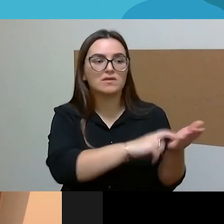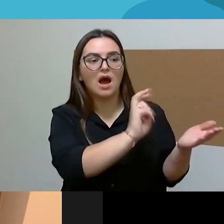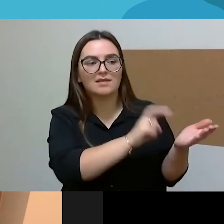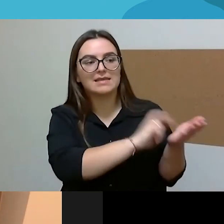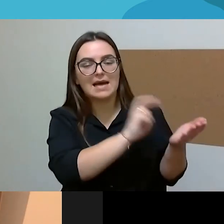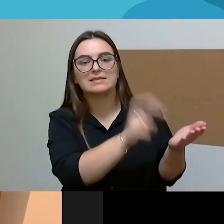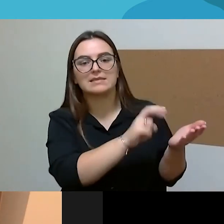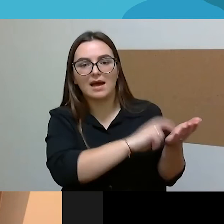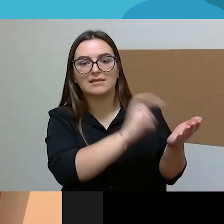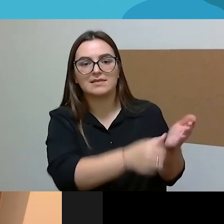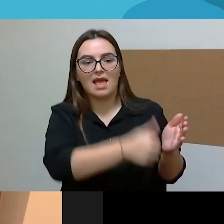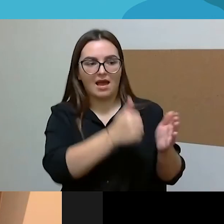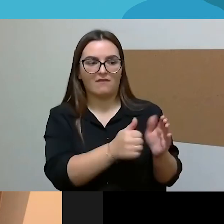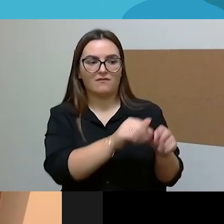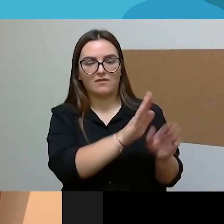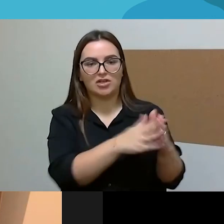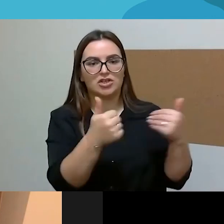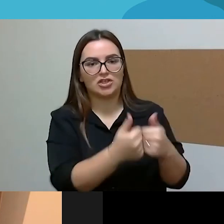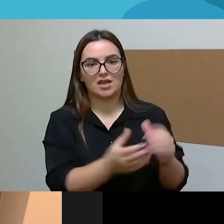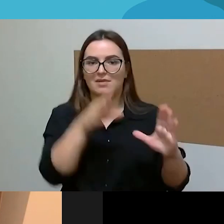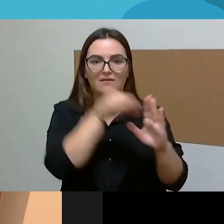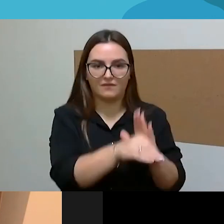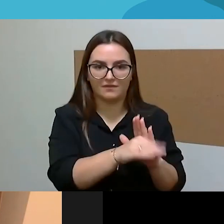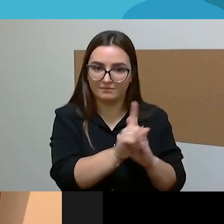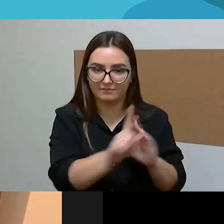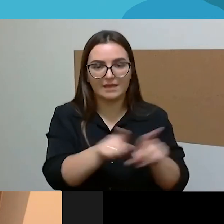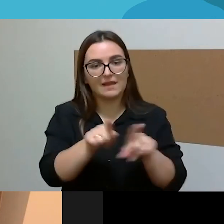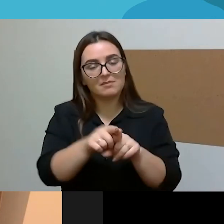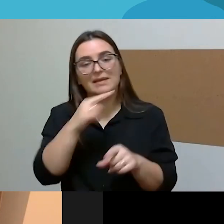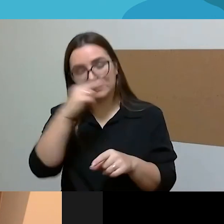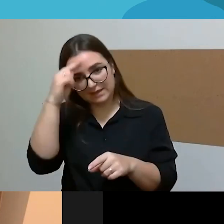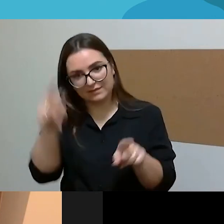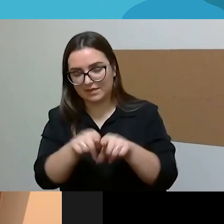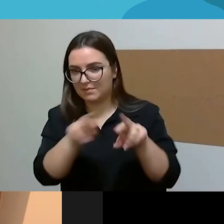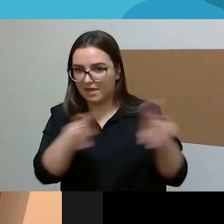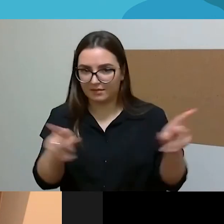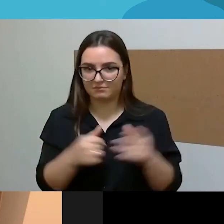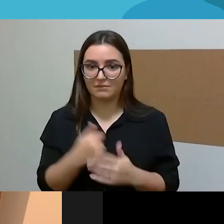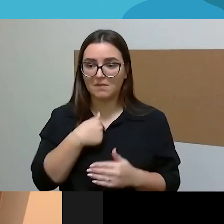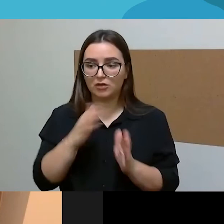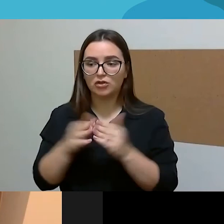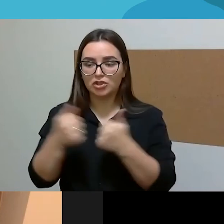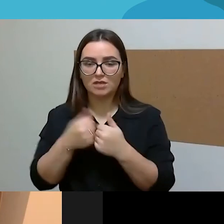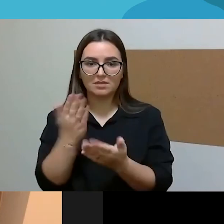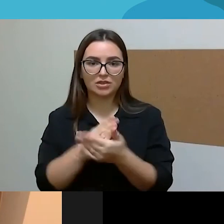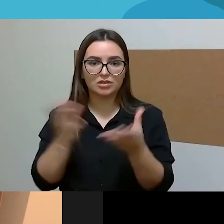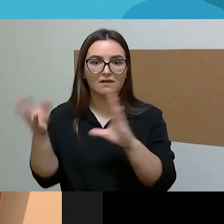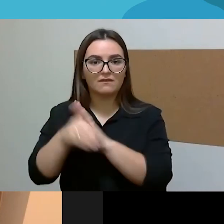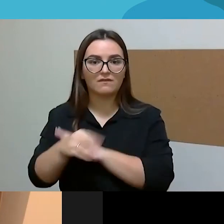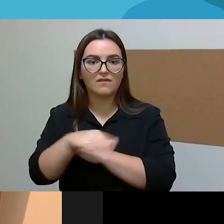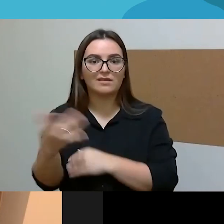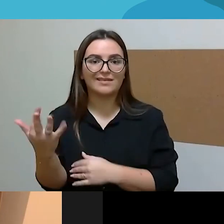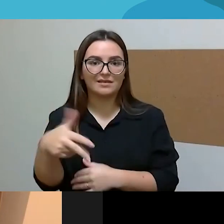Mano šeima turbūt yra, mes turime tris mažus vaikus, tai reiškia, kad tikrai jie daug laiko